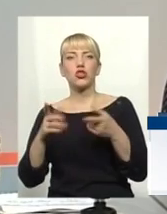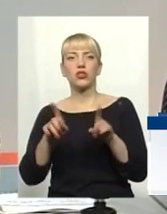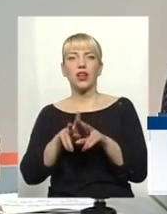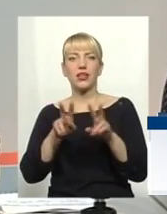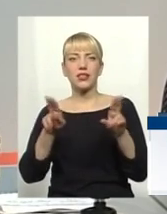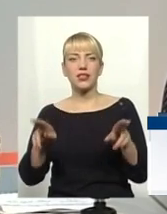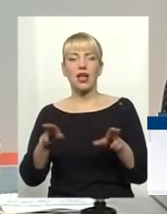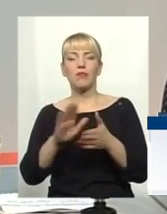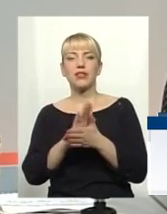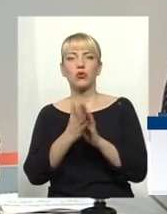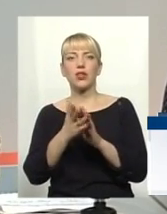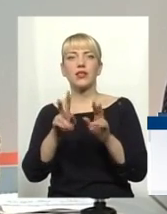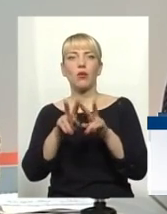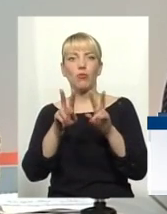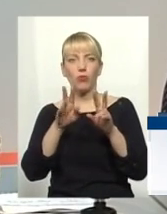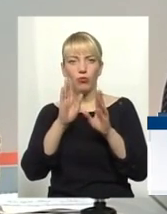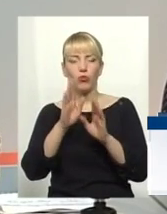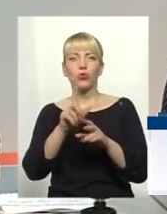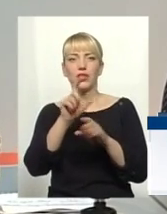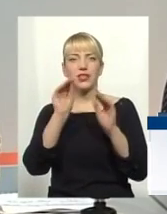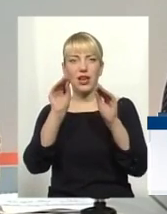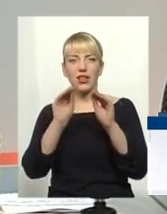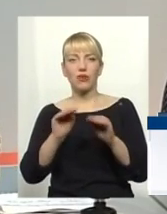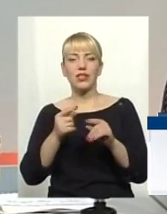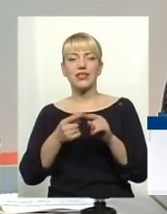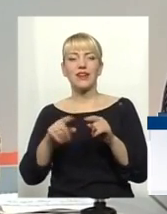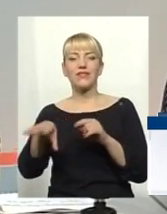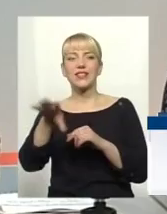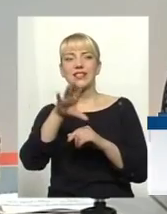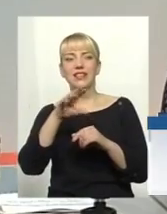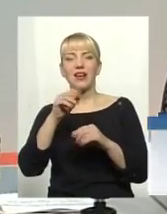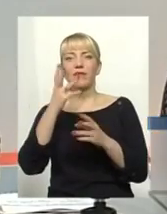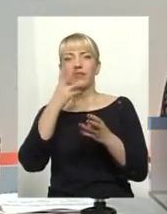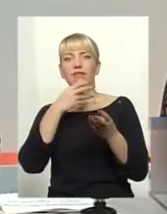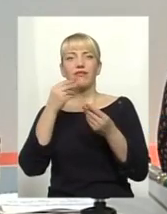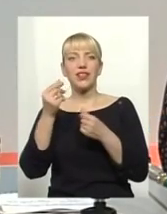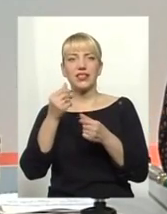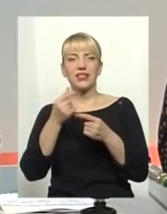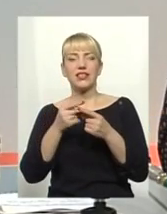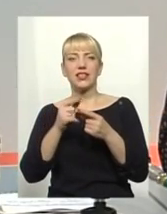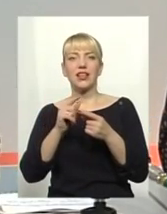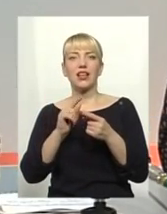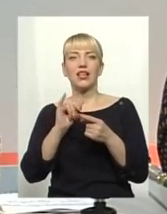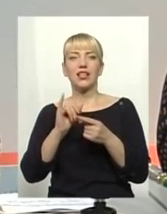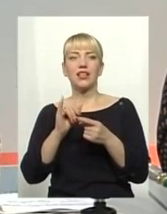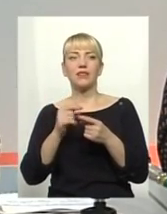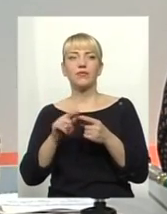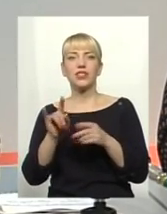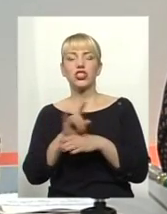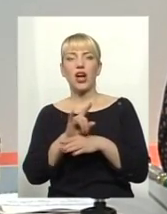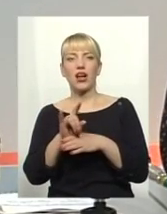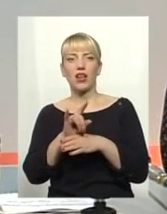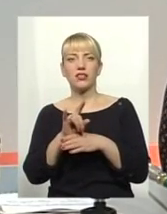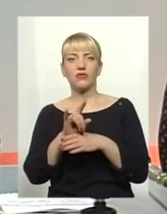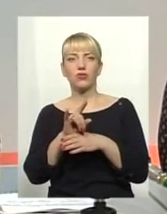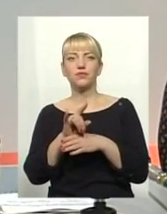і з її декларуванням, то це все фікція, гарні слова та шахрайство, червове